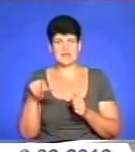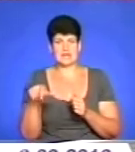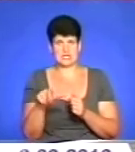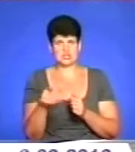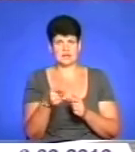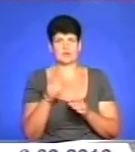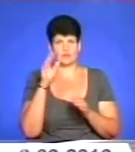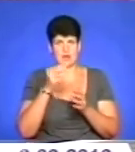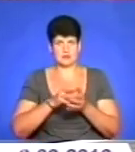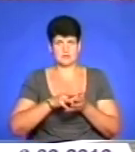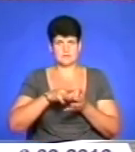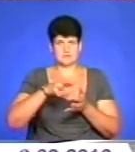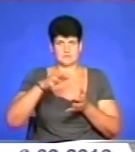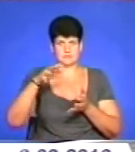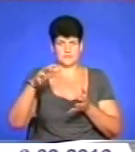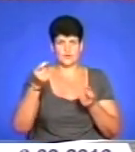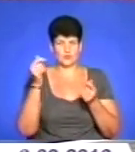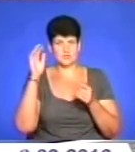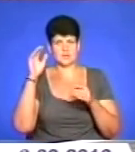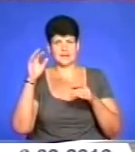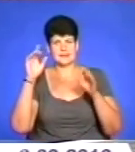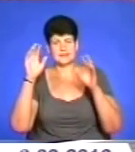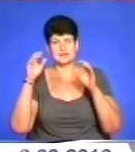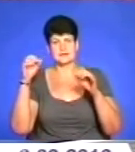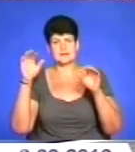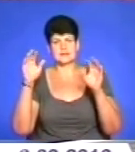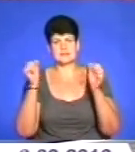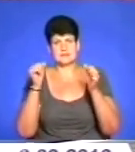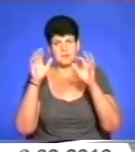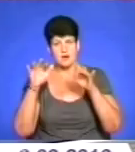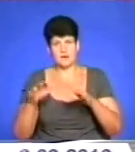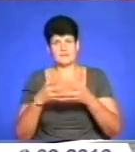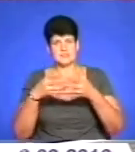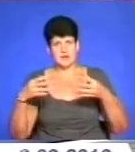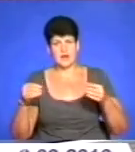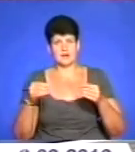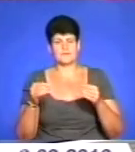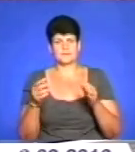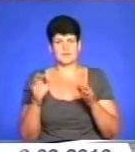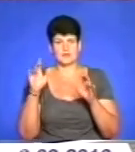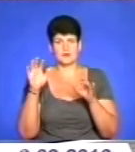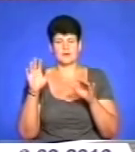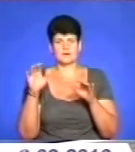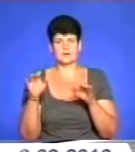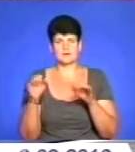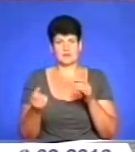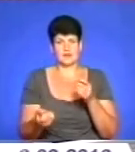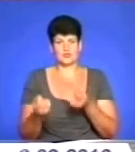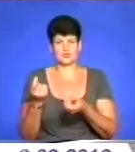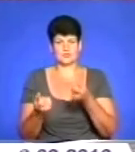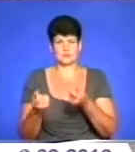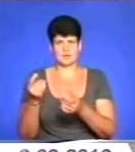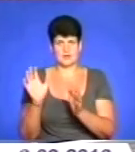коли вона може набиратися. Трошки сніг, трошки дощі, зима навесні. І артизіанські все-таки